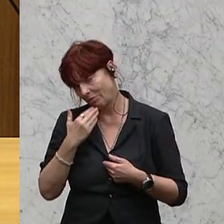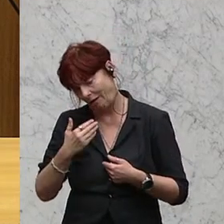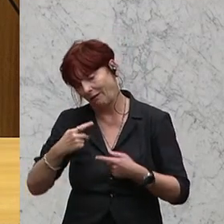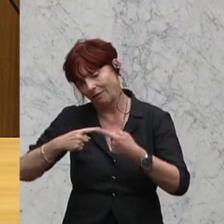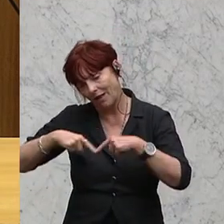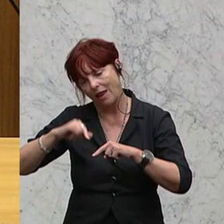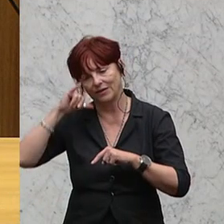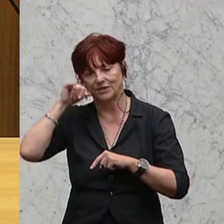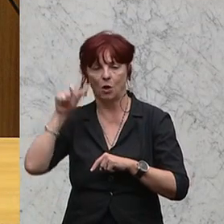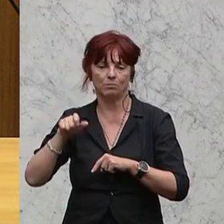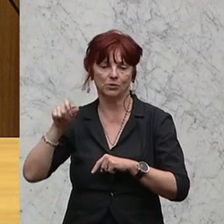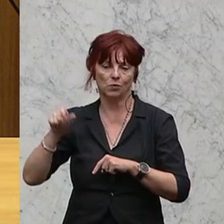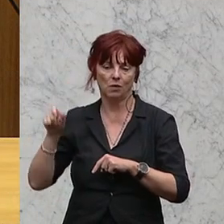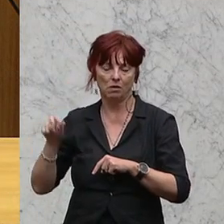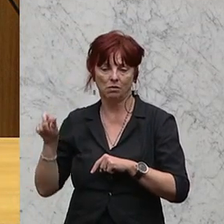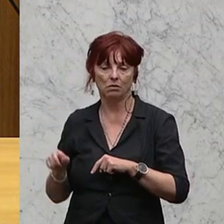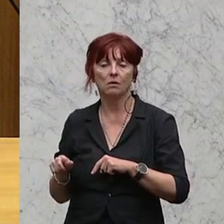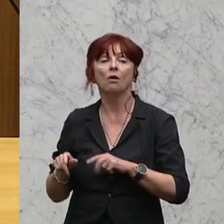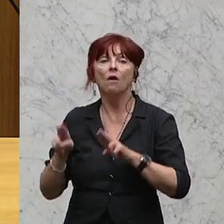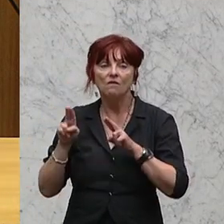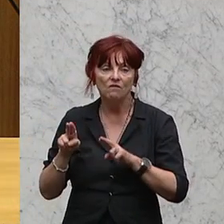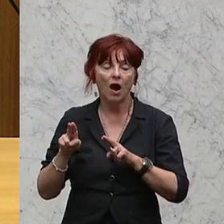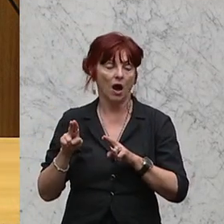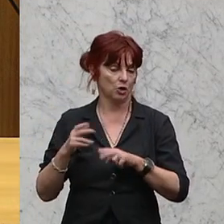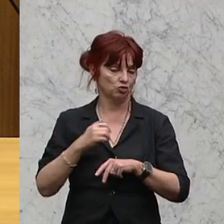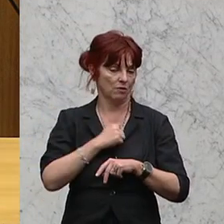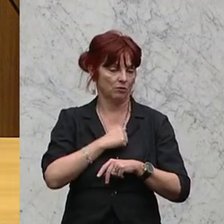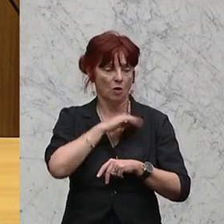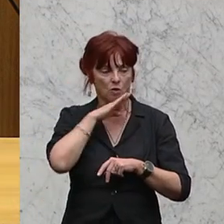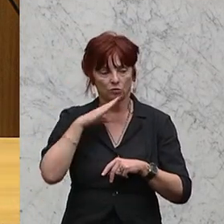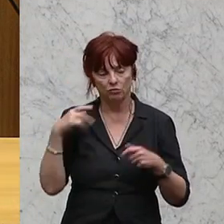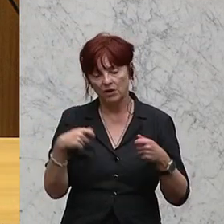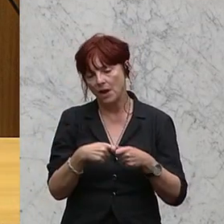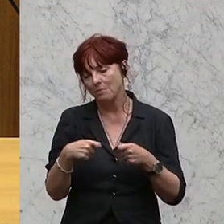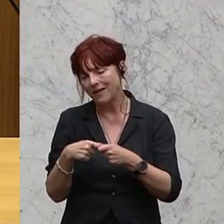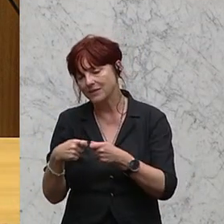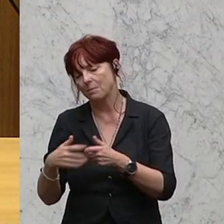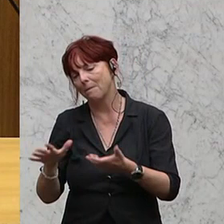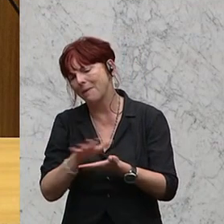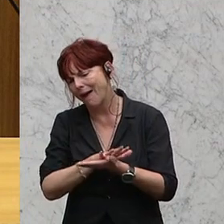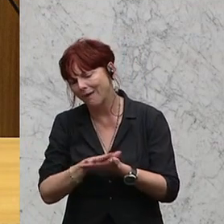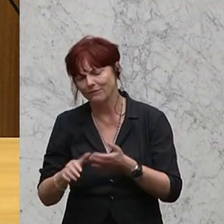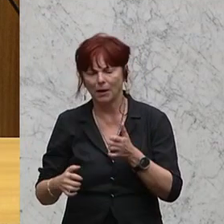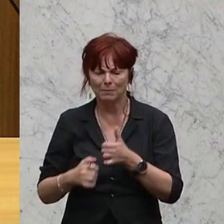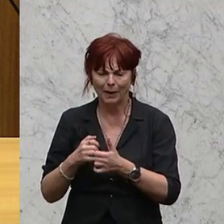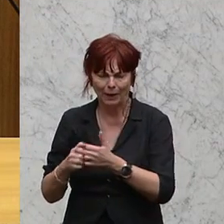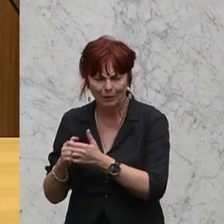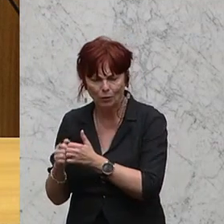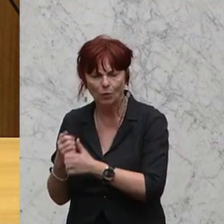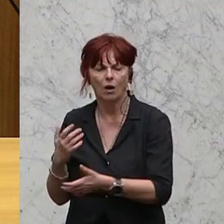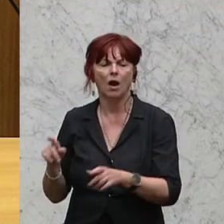vieles gelungen und ja, viele Maßnahmen, Vereinfachungen der Abrechnung und die